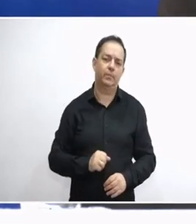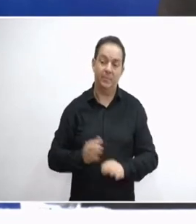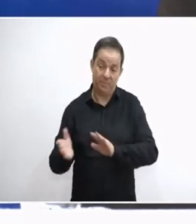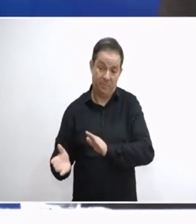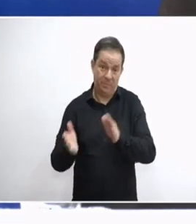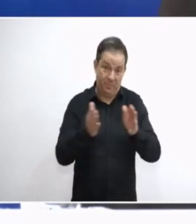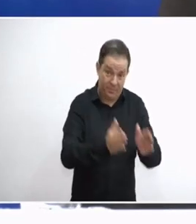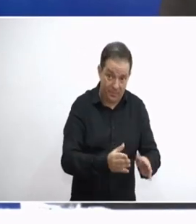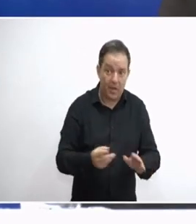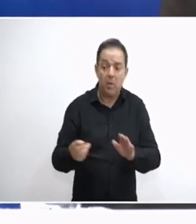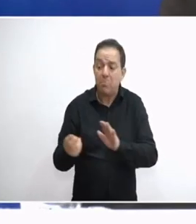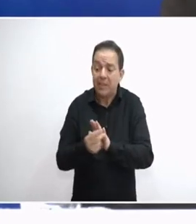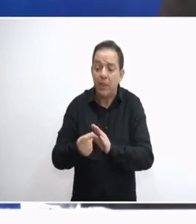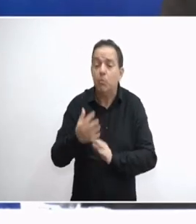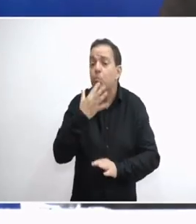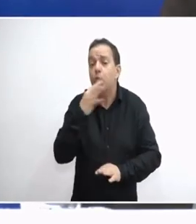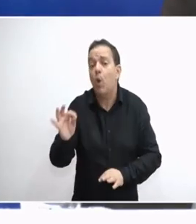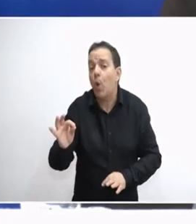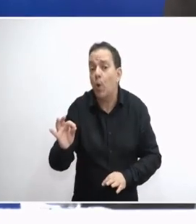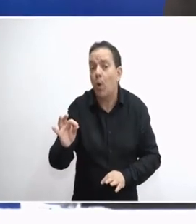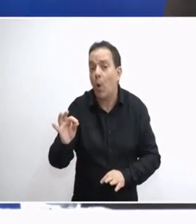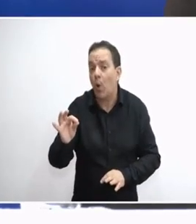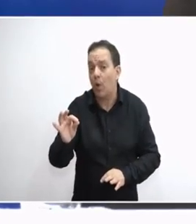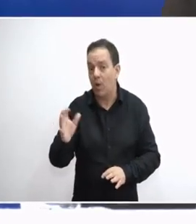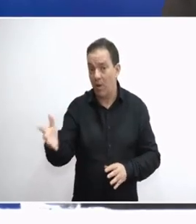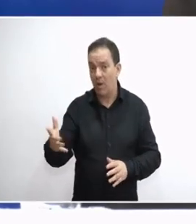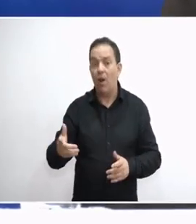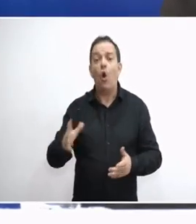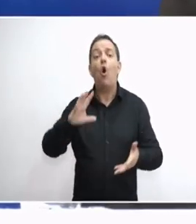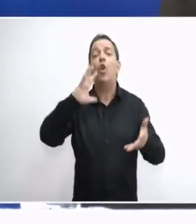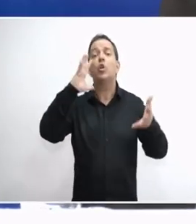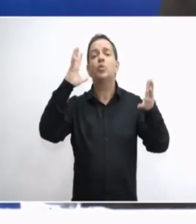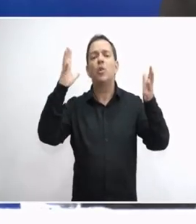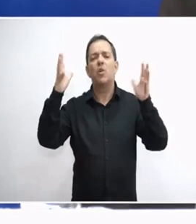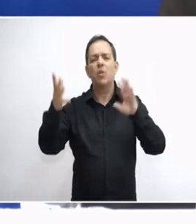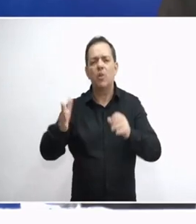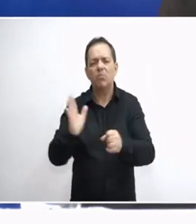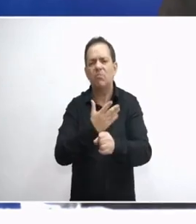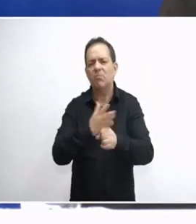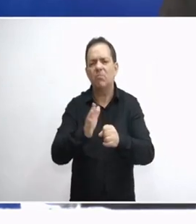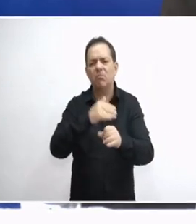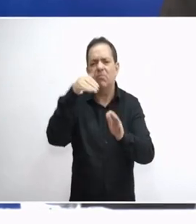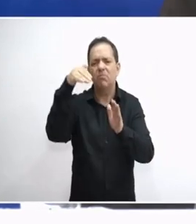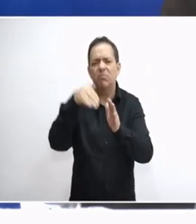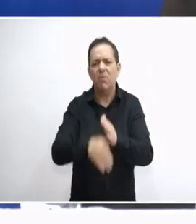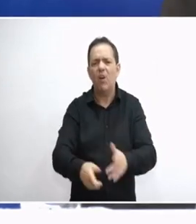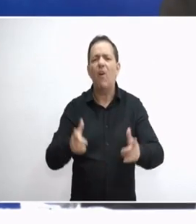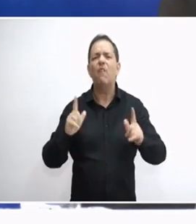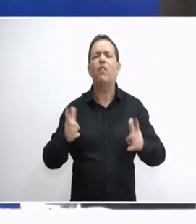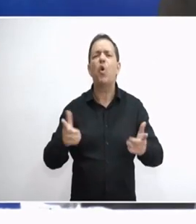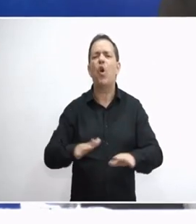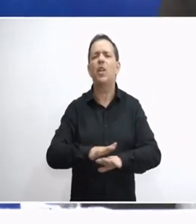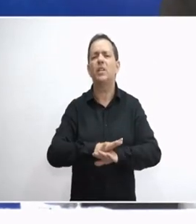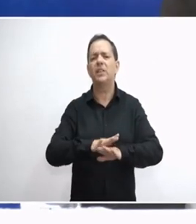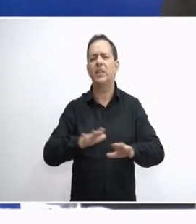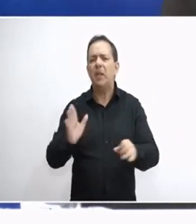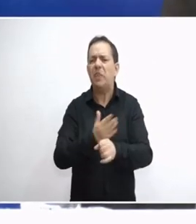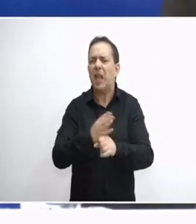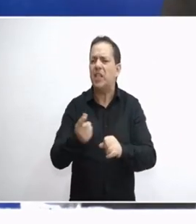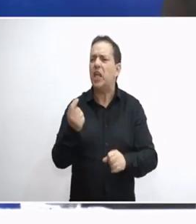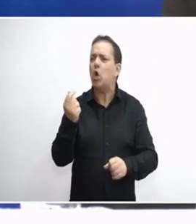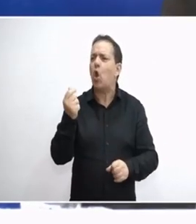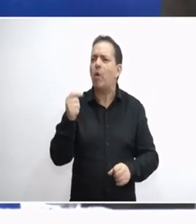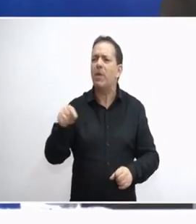μετανάστηση υπάρχει γιατί πτωχεύσαμε όχι εμείς, αλλά ο πλανήτης. Σεχτες σκοτεινές πτωχεύσαν τη χώρα του. Διέλυσαν